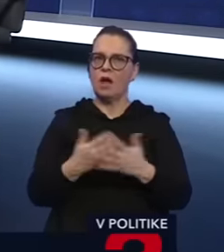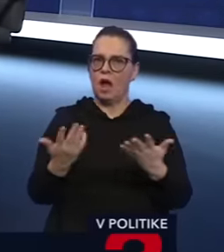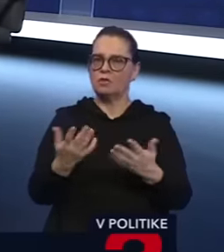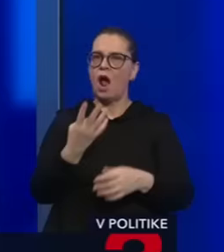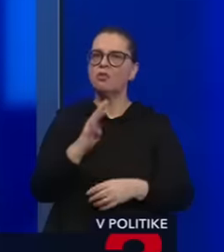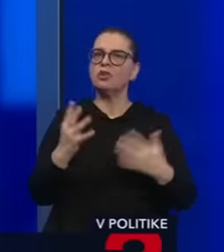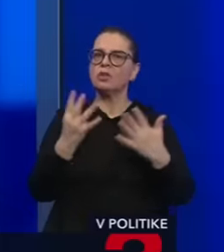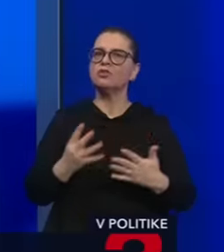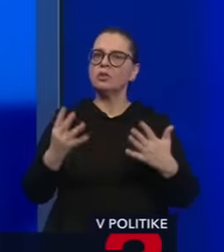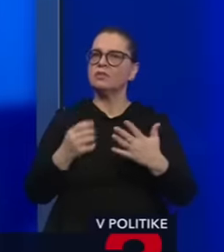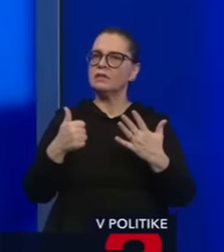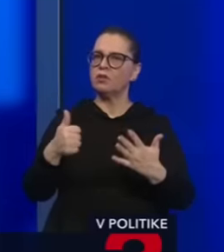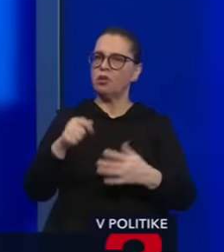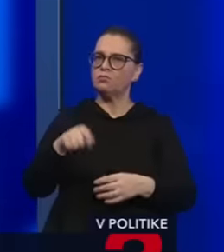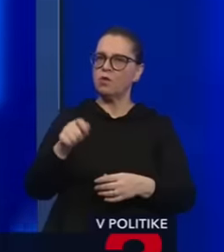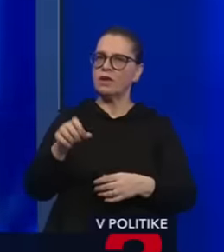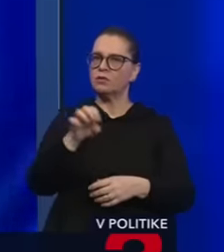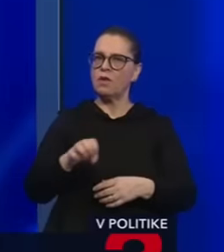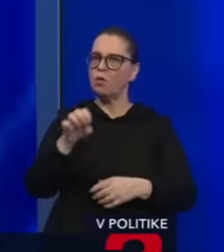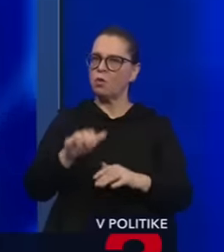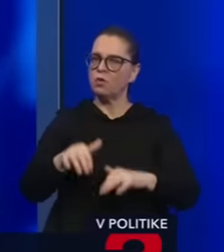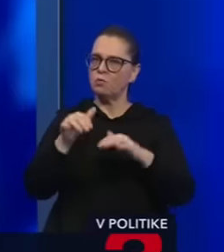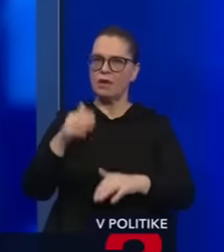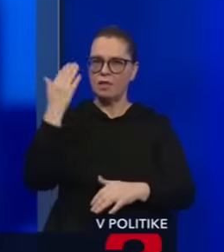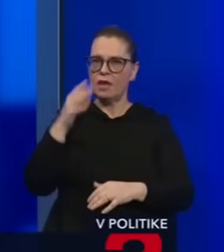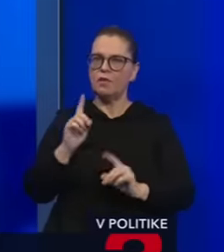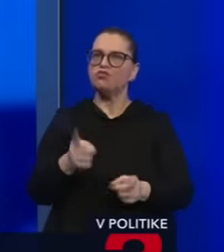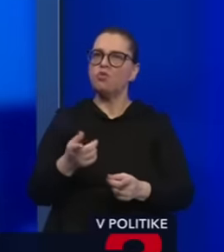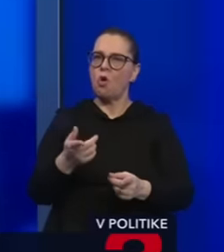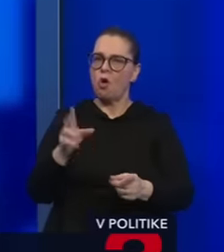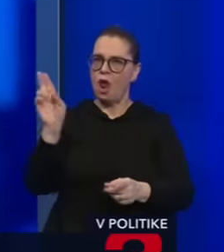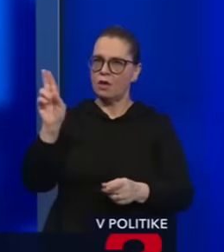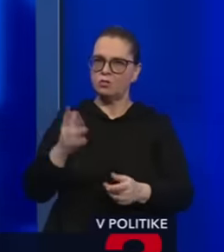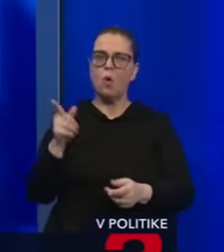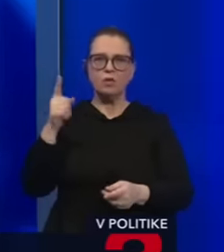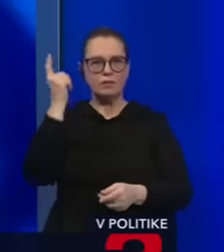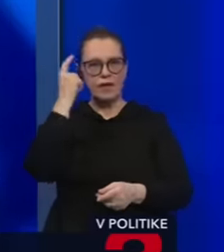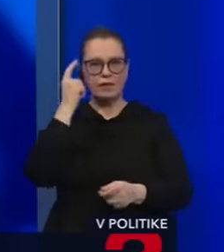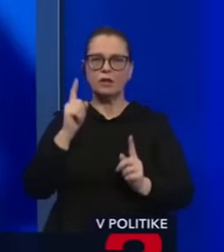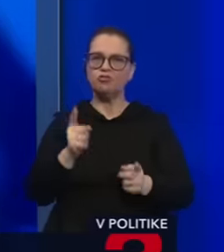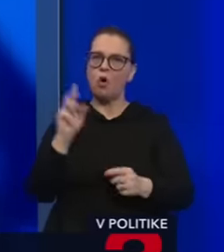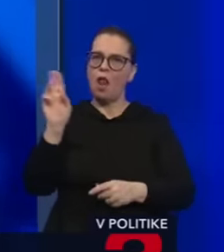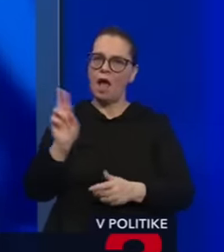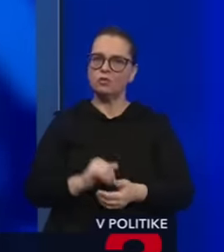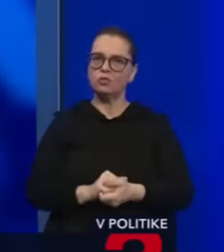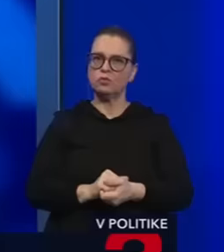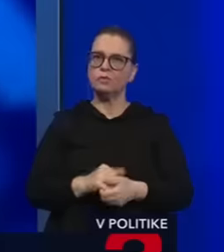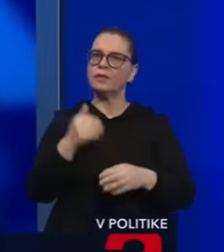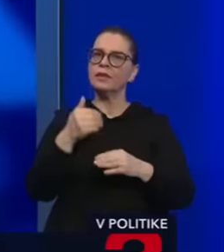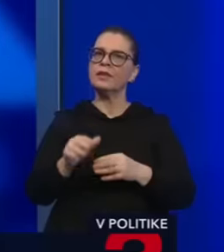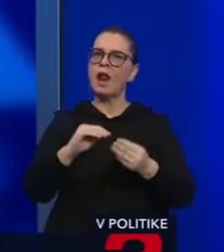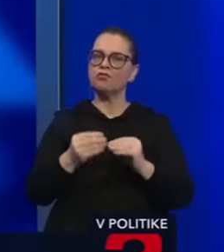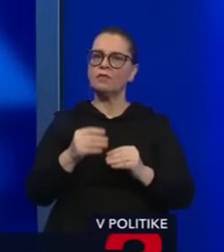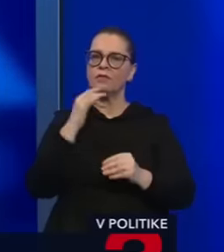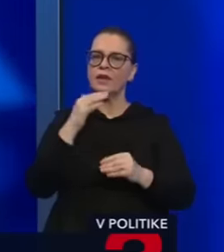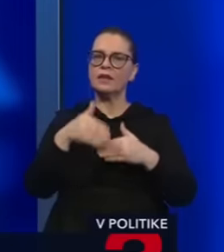496 poslancov Európskeho parlamentu nevie, o čom hlasuje. Oni veľmi dobre vedia, o čom hlasujú. Ďalšia vec je, vyjadrila sa